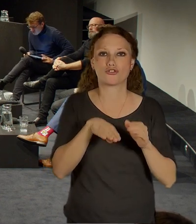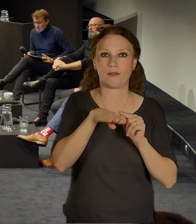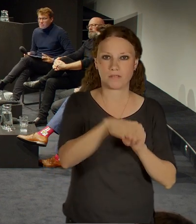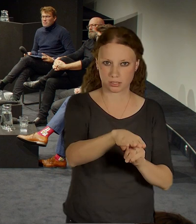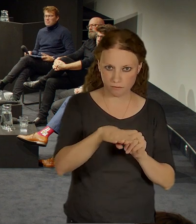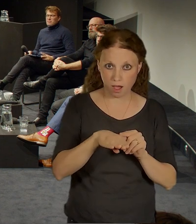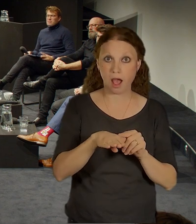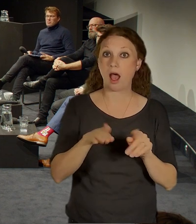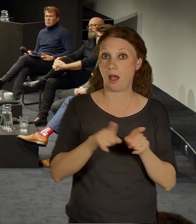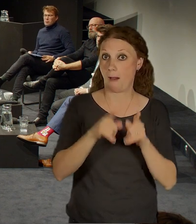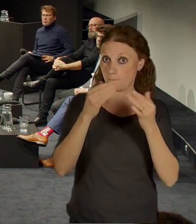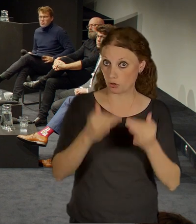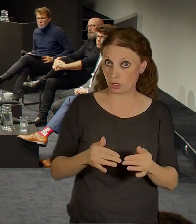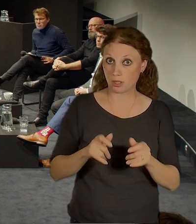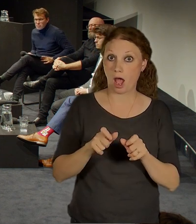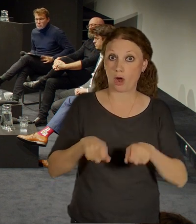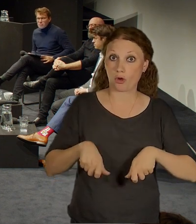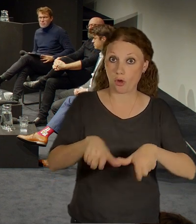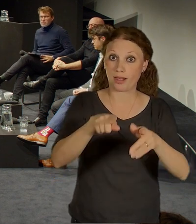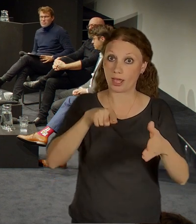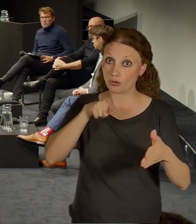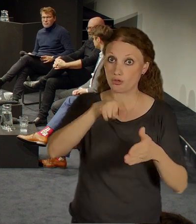mají dělat koleje dál do centra? Tady na OPERU?